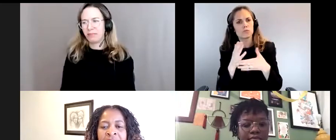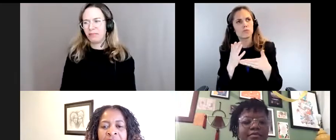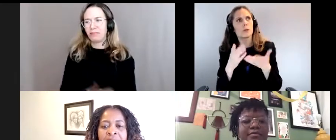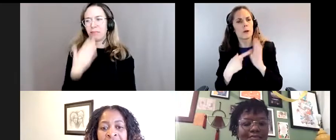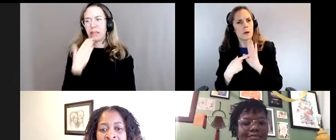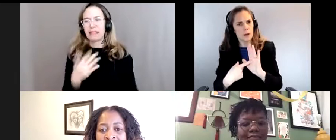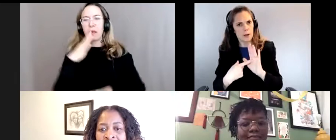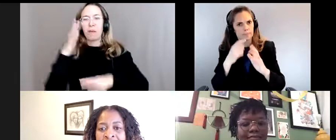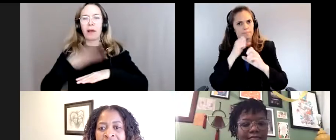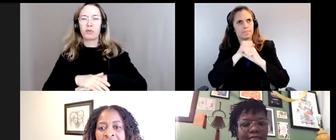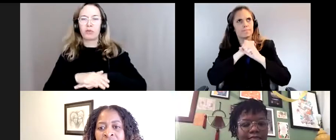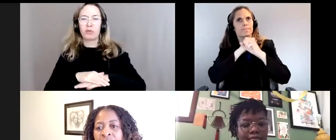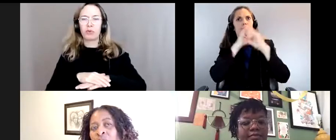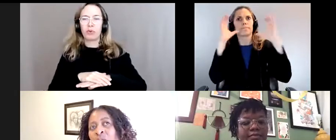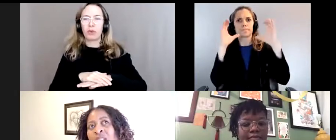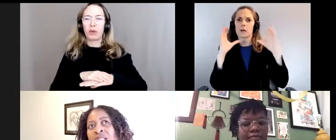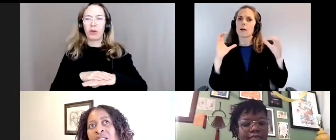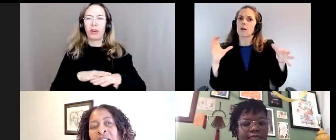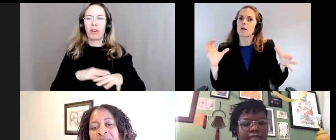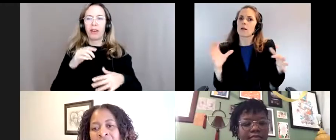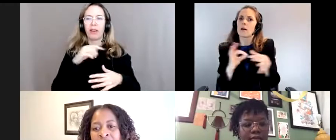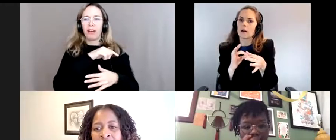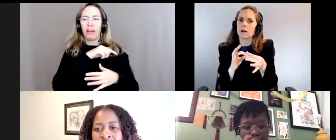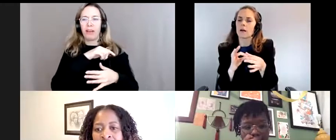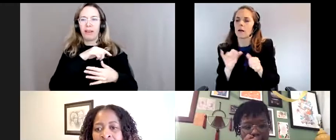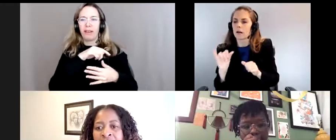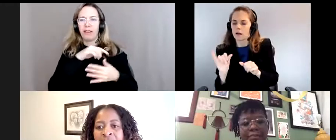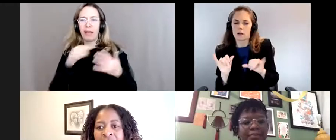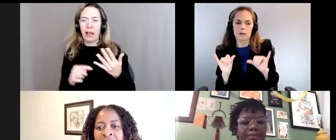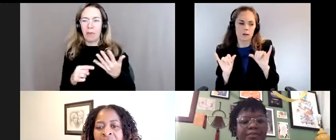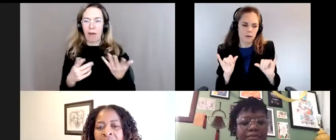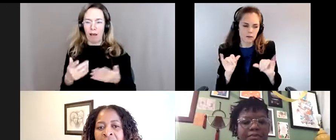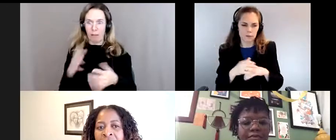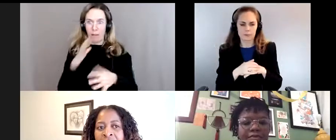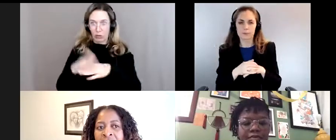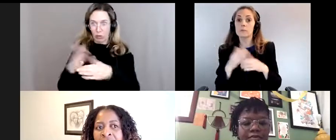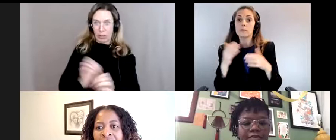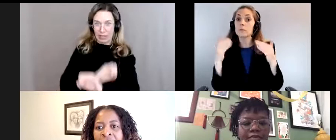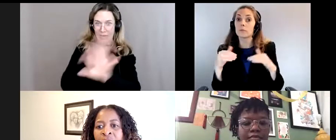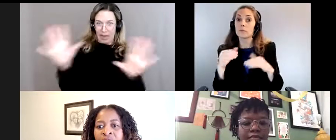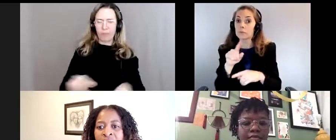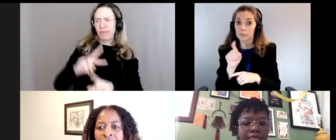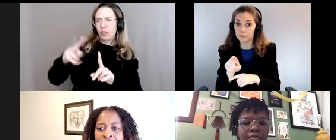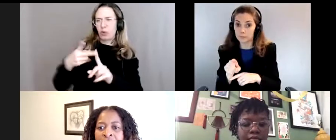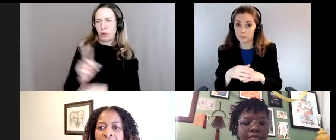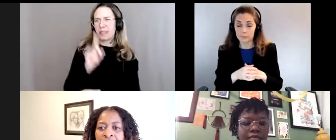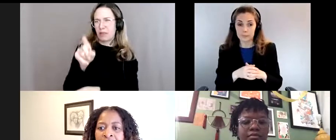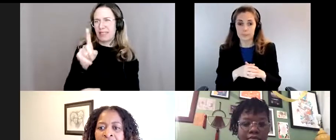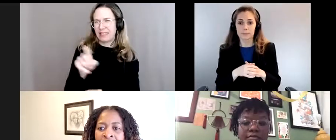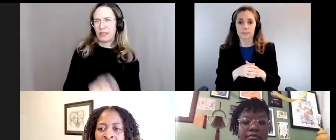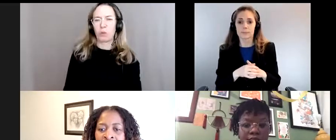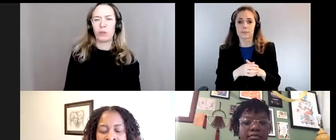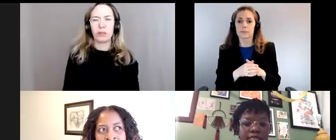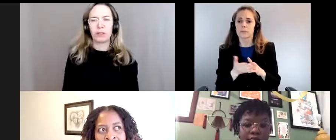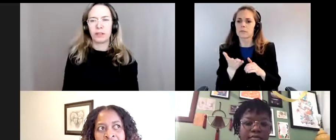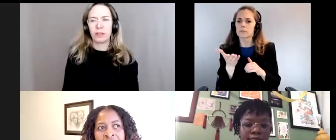parlé de cet élément-là de façon très claire. Maintenant, ma deuxième question pour vous, c'est bon,